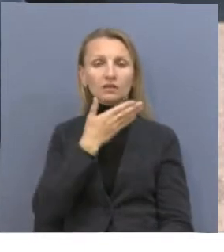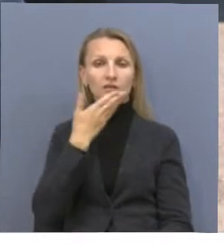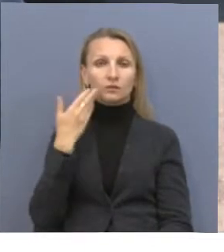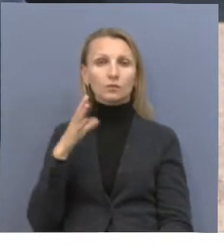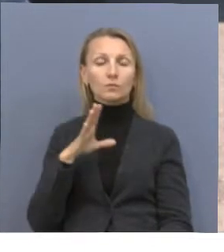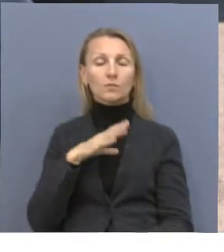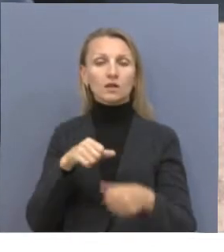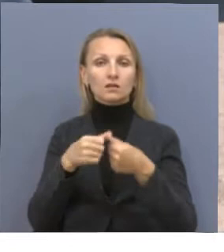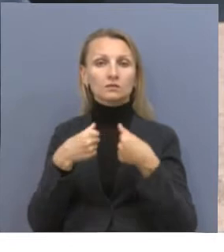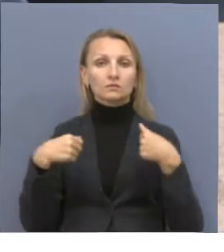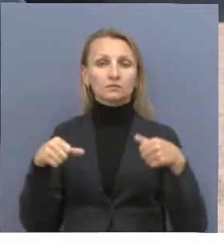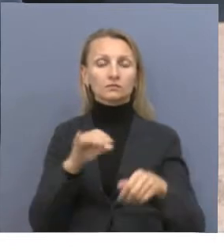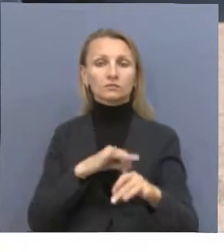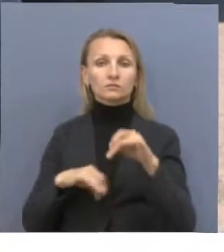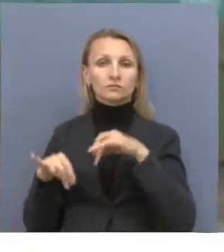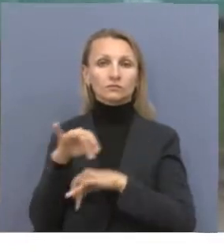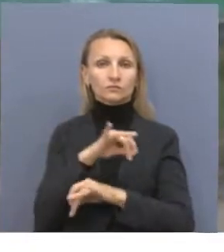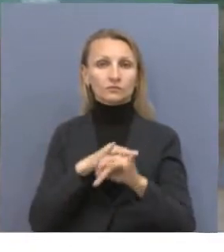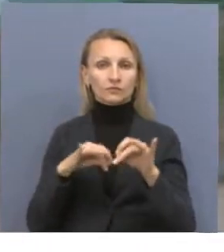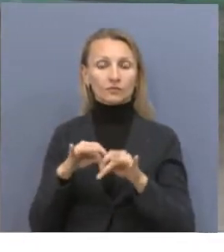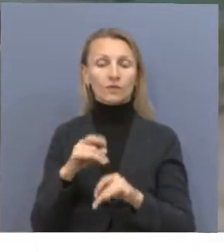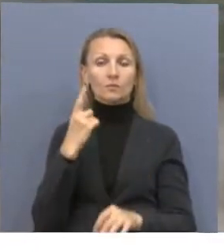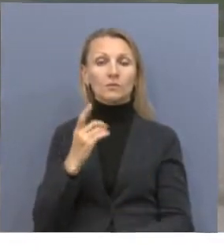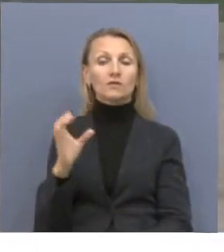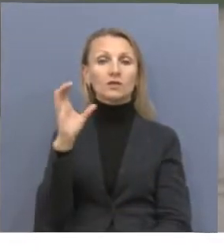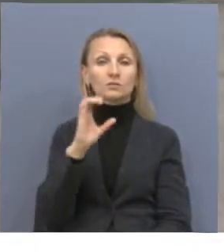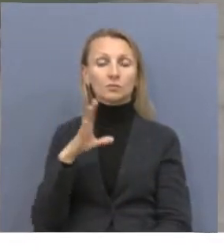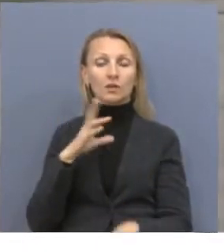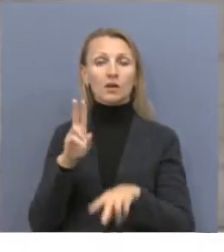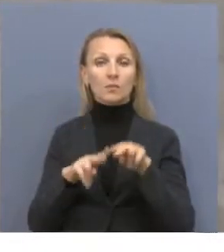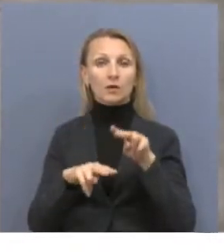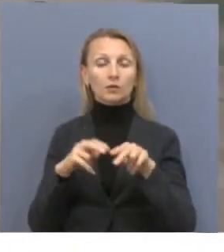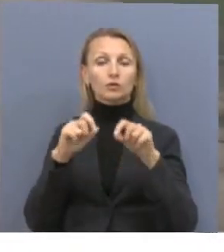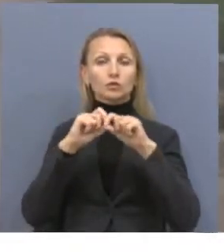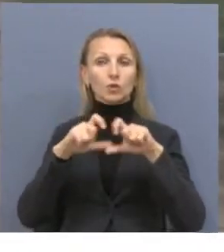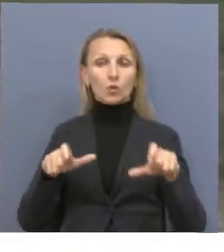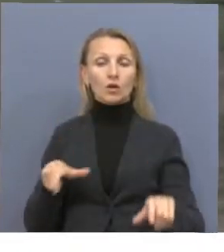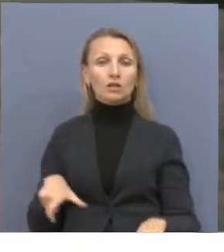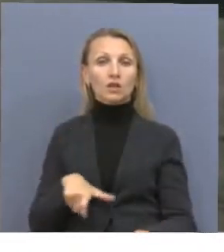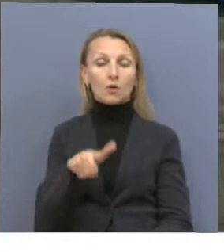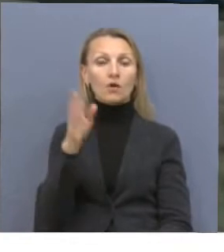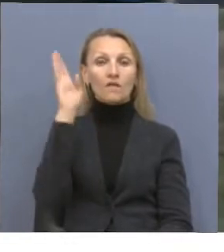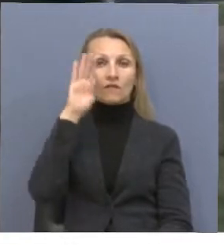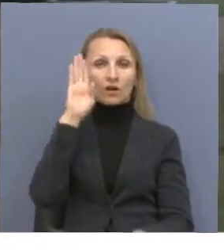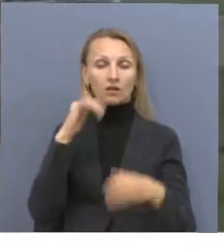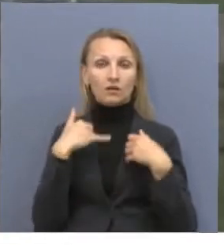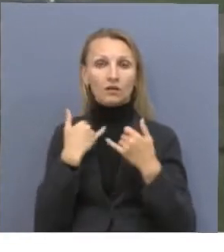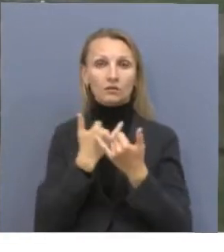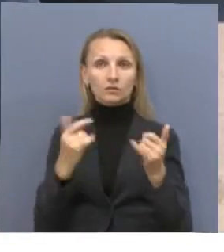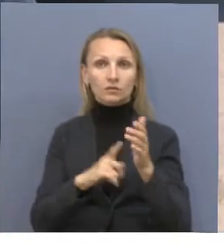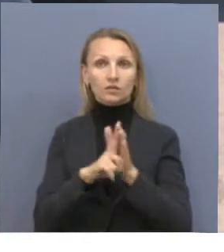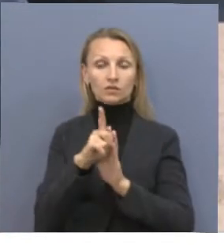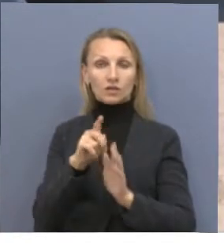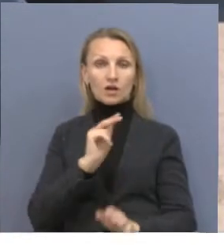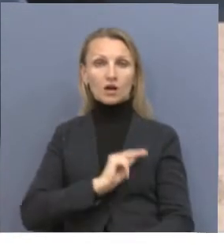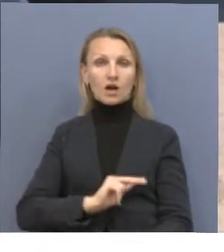руководителями управления строительства и дорог. К первому сентябрю была построена школа, дороги, провели воду. Благодаря ему здесь начались